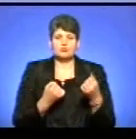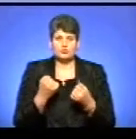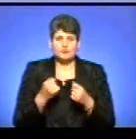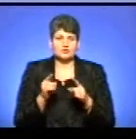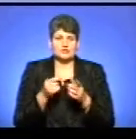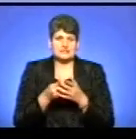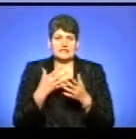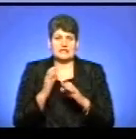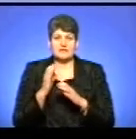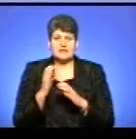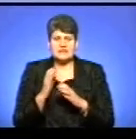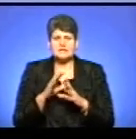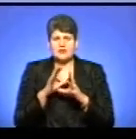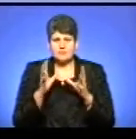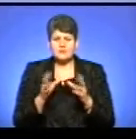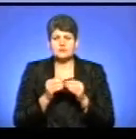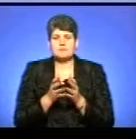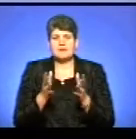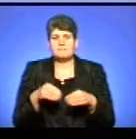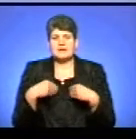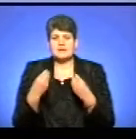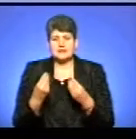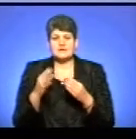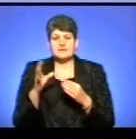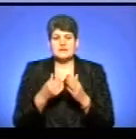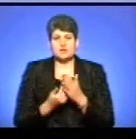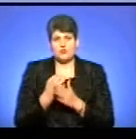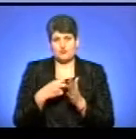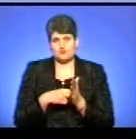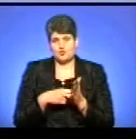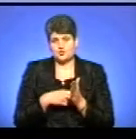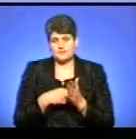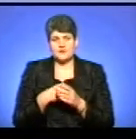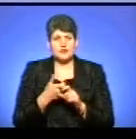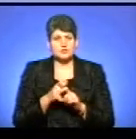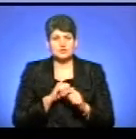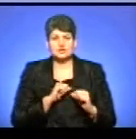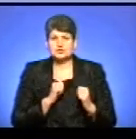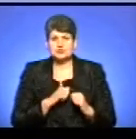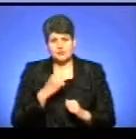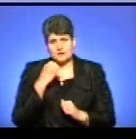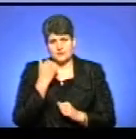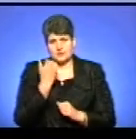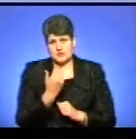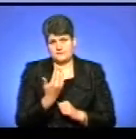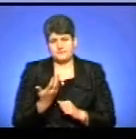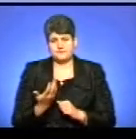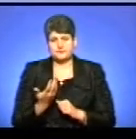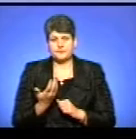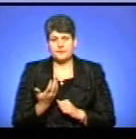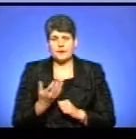такий цінний вантаж. А в основному, ми передаємо всі передачі новою поштою. І я щиро завдячую їм, бо насправді,